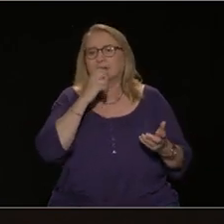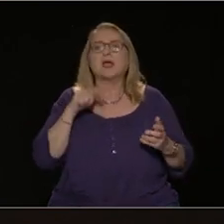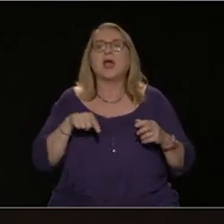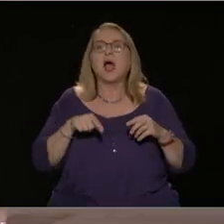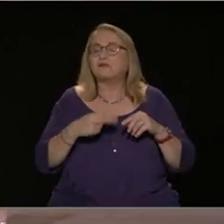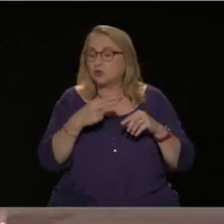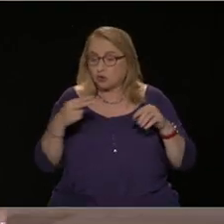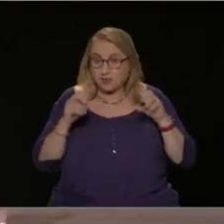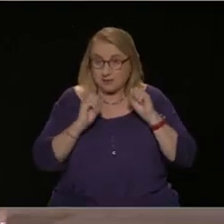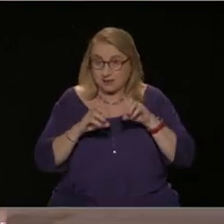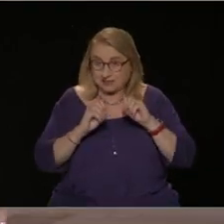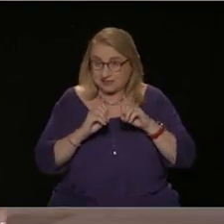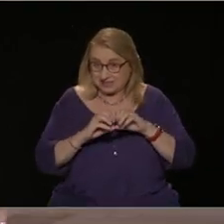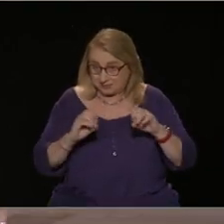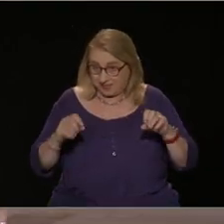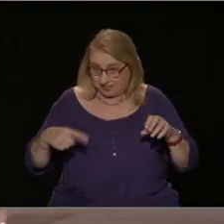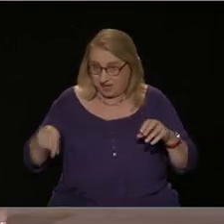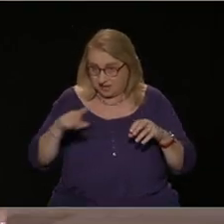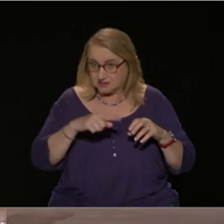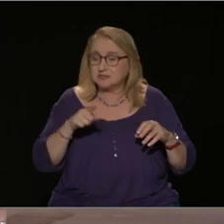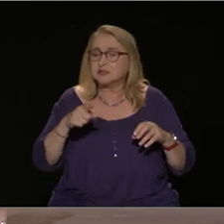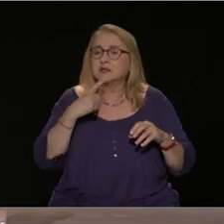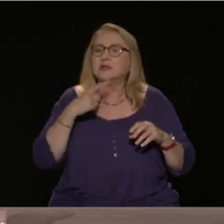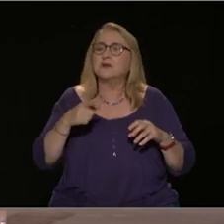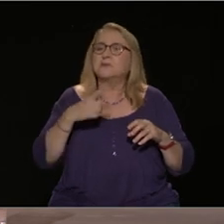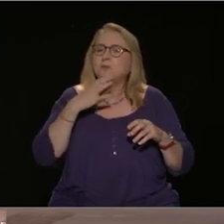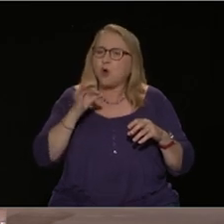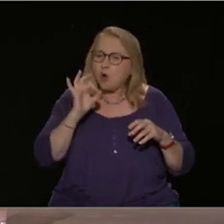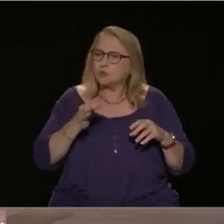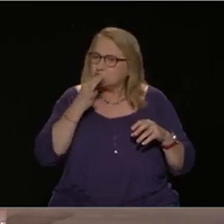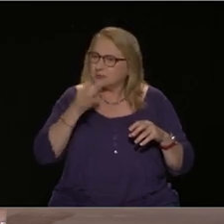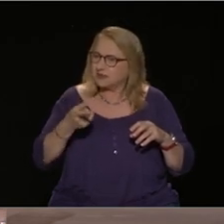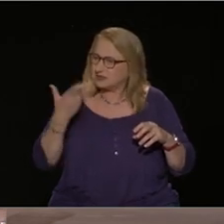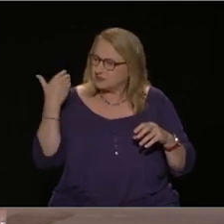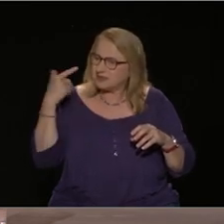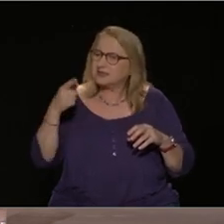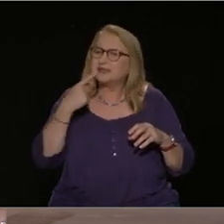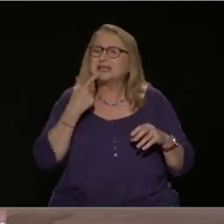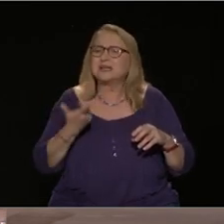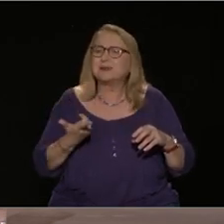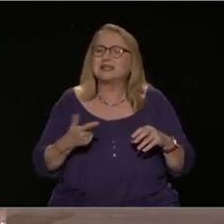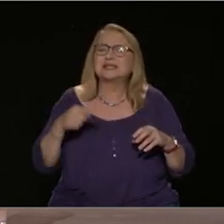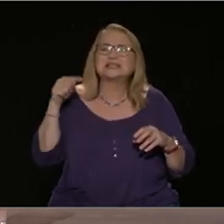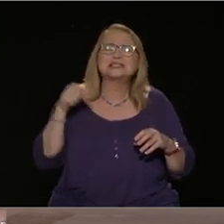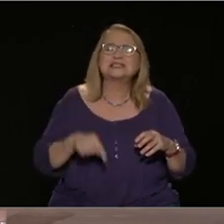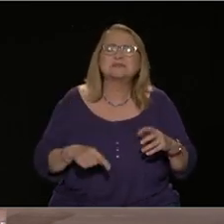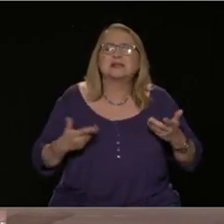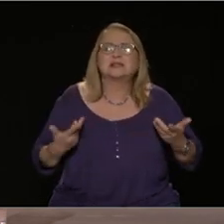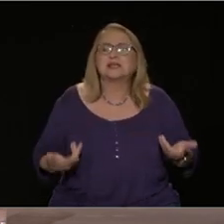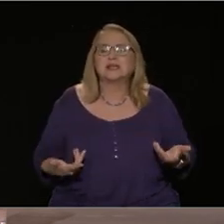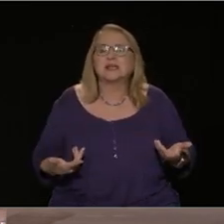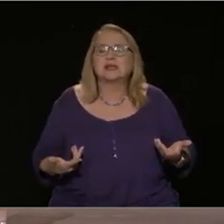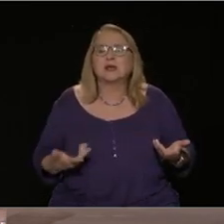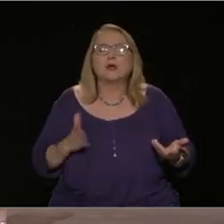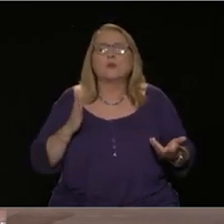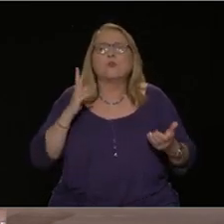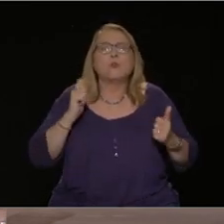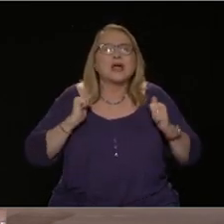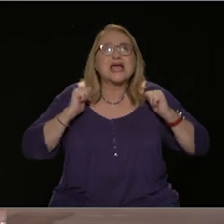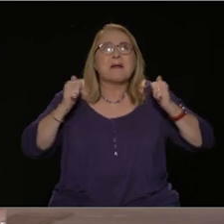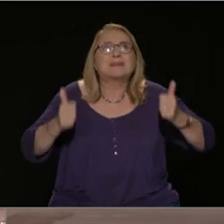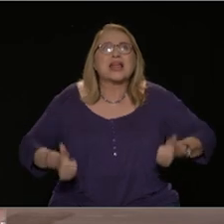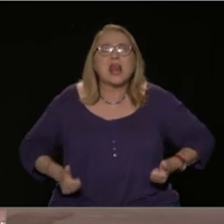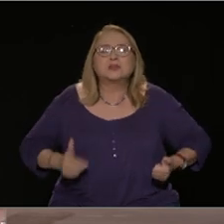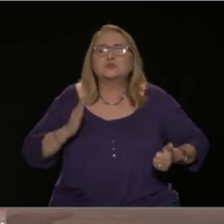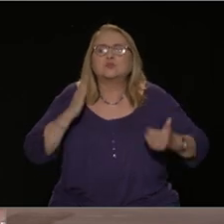μία συνολική κατάσταση μέσα σε αυτό που είπατε και εσείς πριν, τι είναι σήμερα και πού πάει το καπιταλιστικό σύστημα.